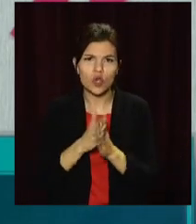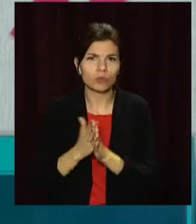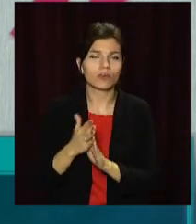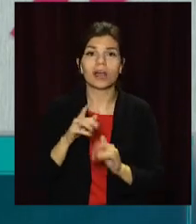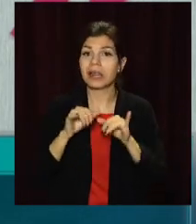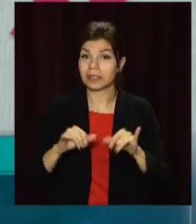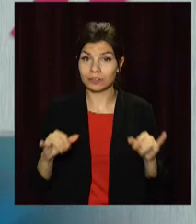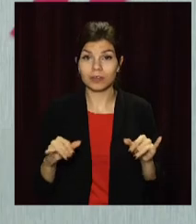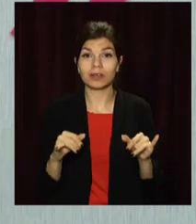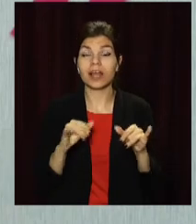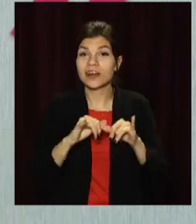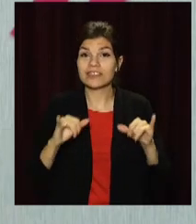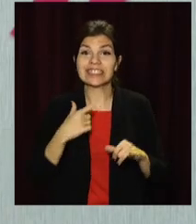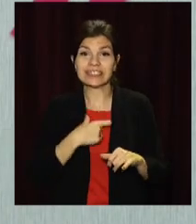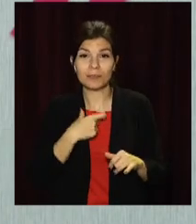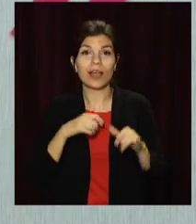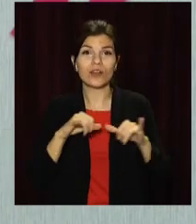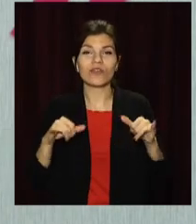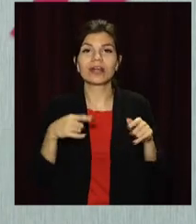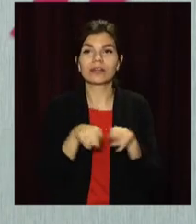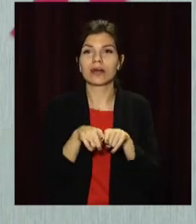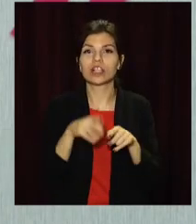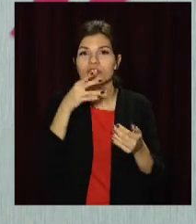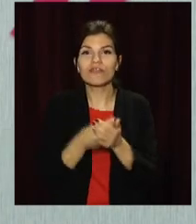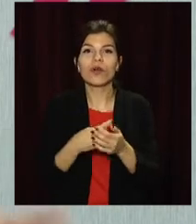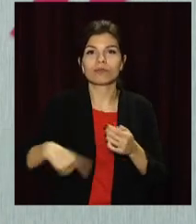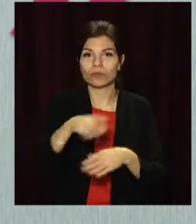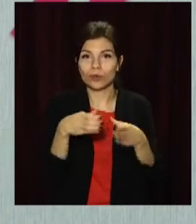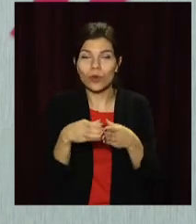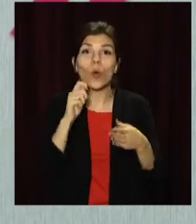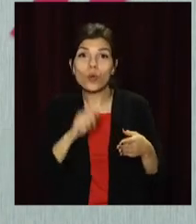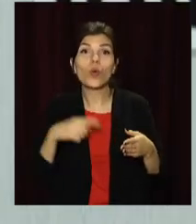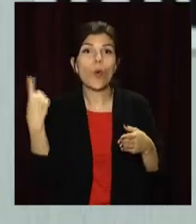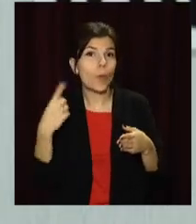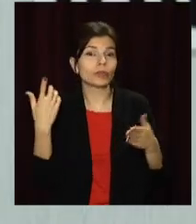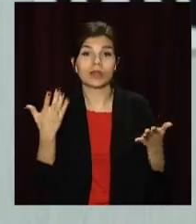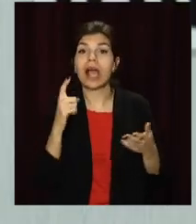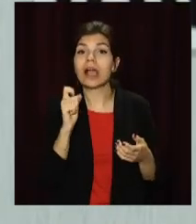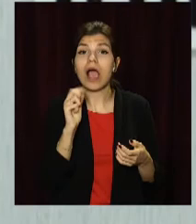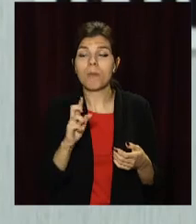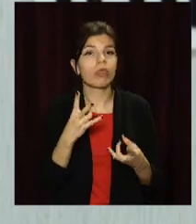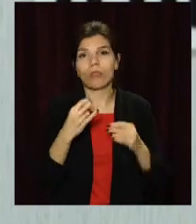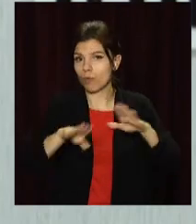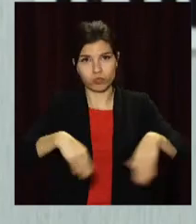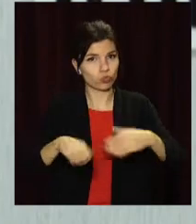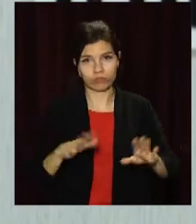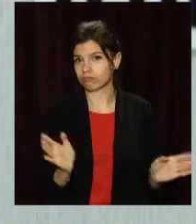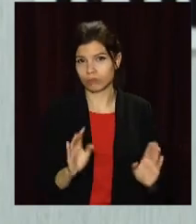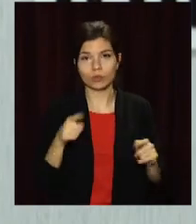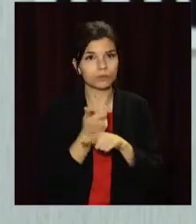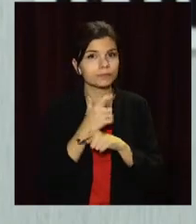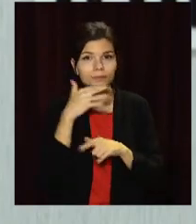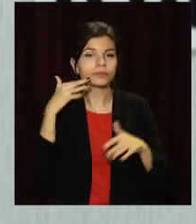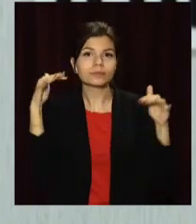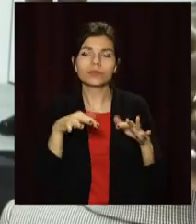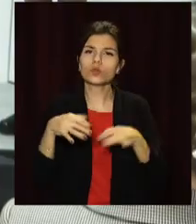розвивати себе, розвивати таким чином свою громаду, Україну, область. Хаб не пустує увесь час і дуже багато